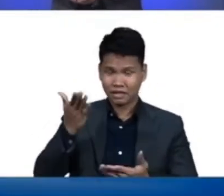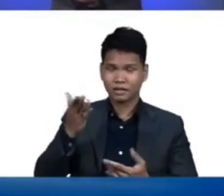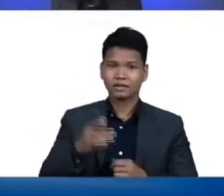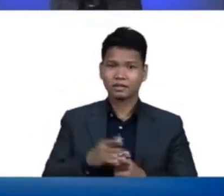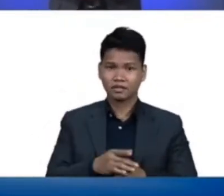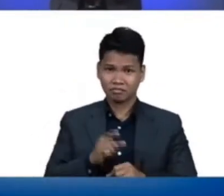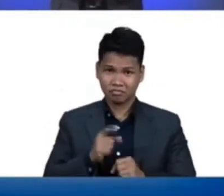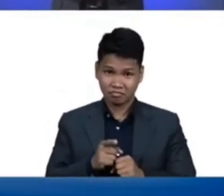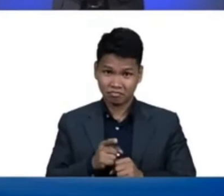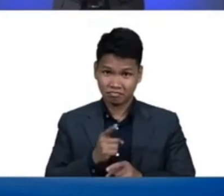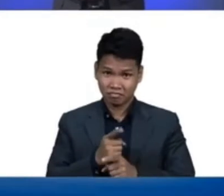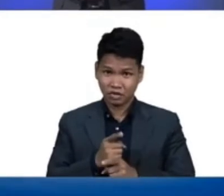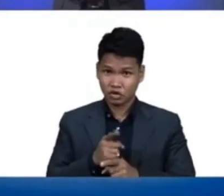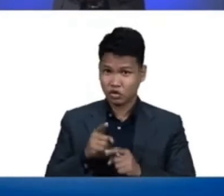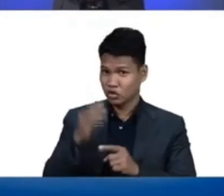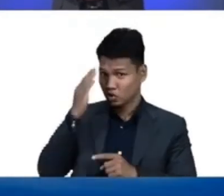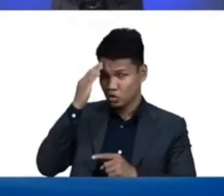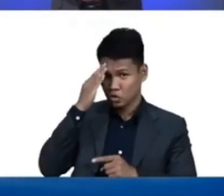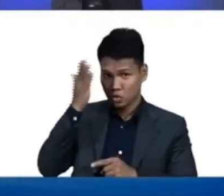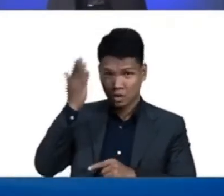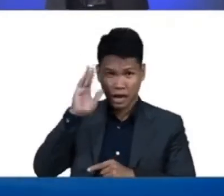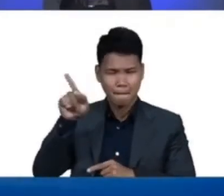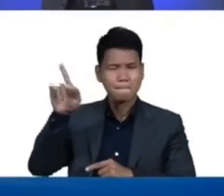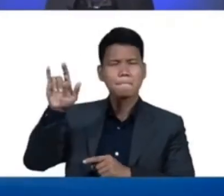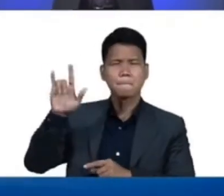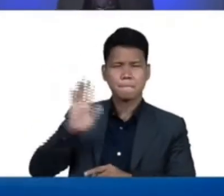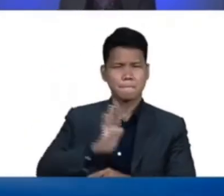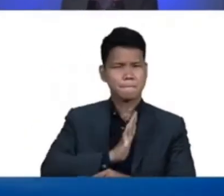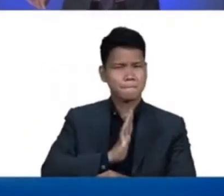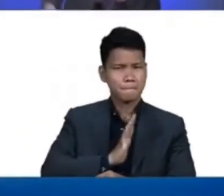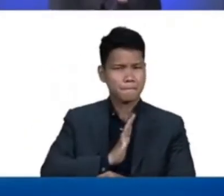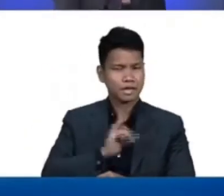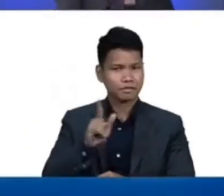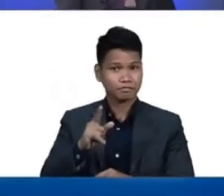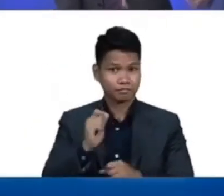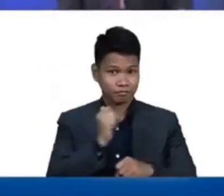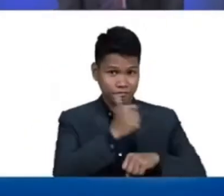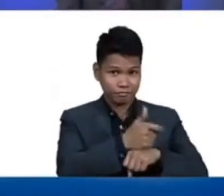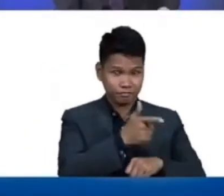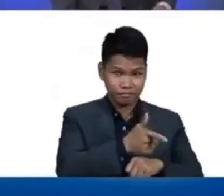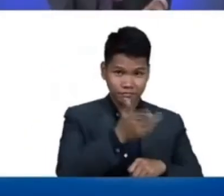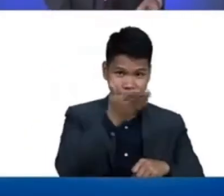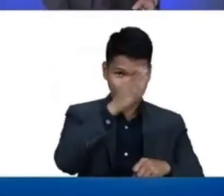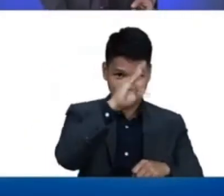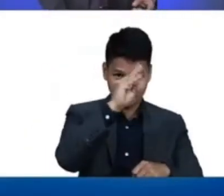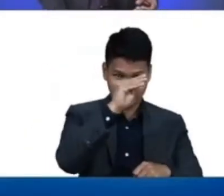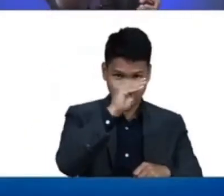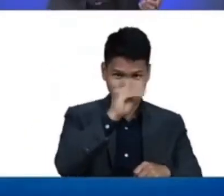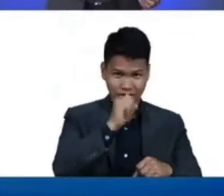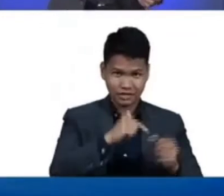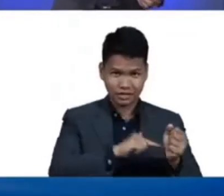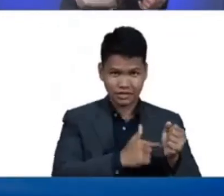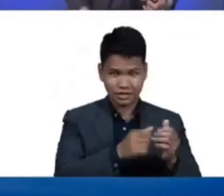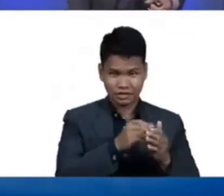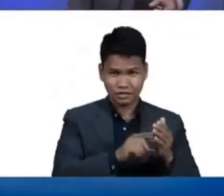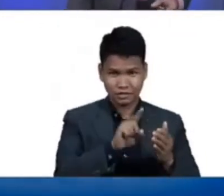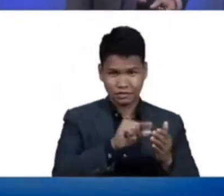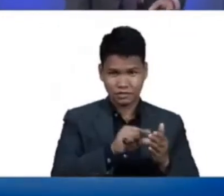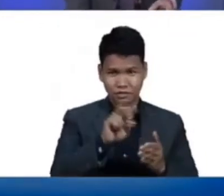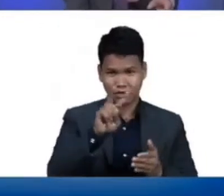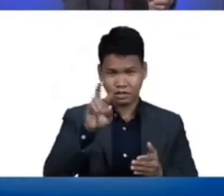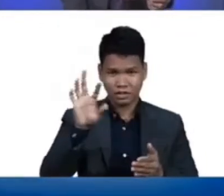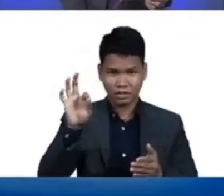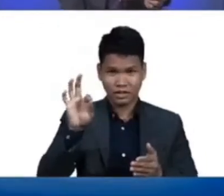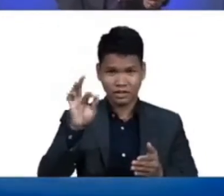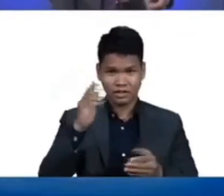ay napakabait. Nung kanyang ginawa ang tao, Genesis chapter 1 verse 29, ibinigay niyang original